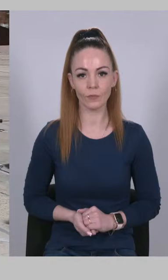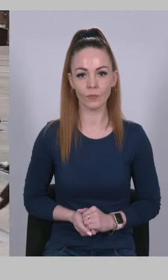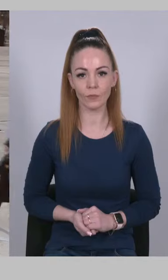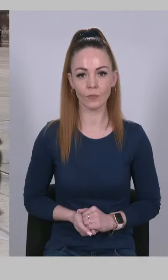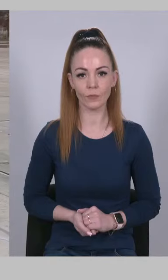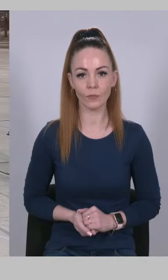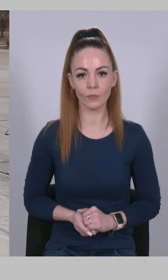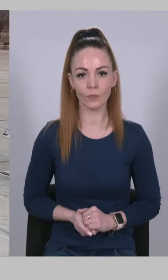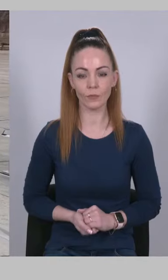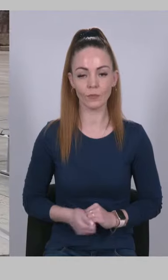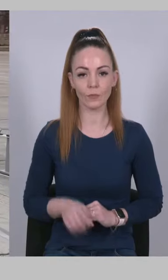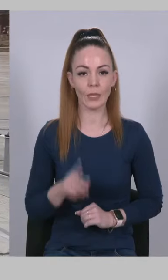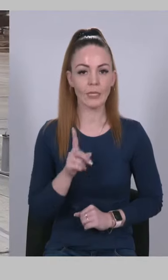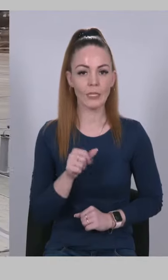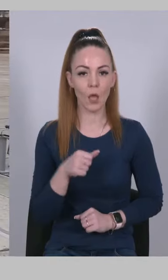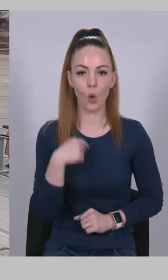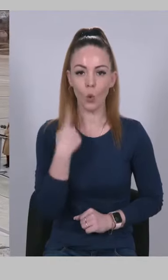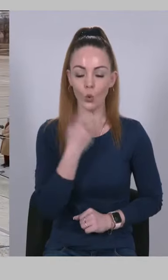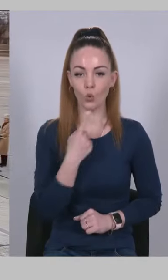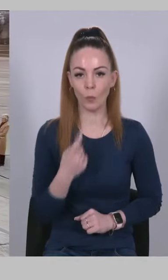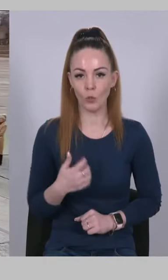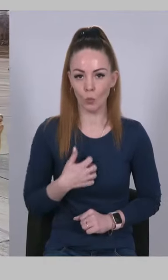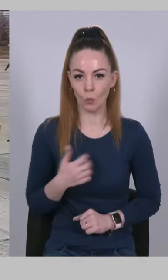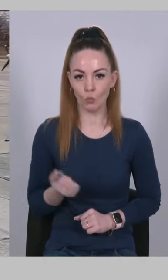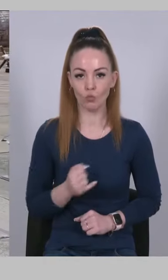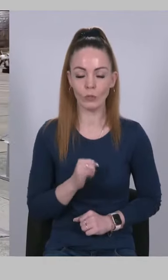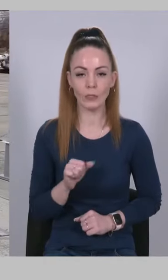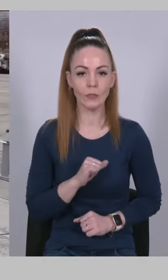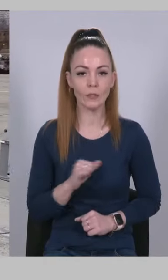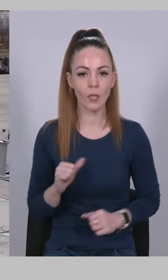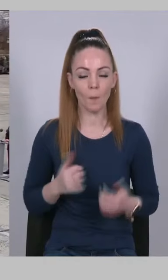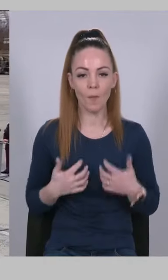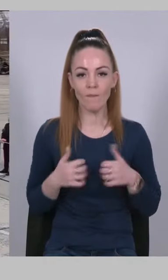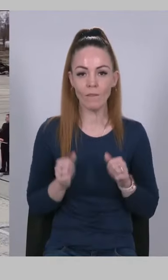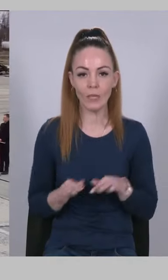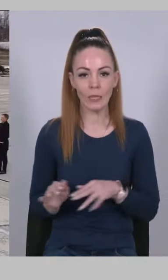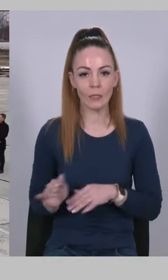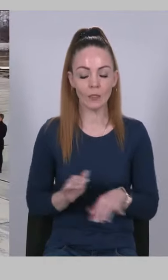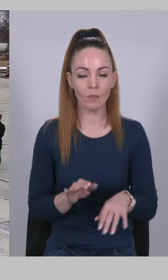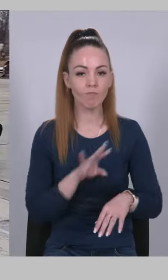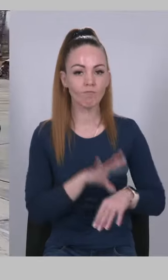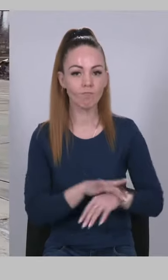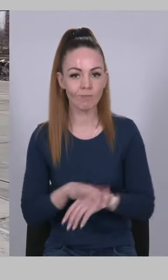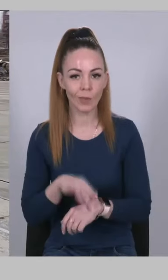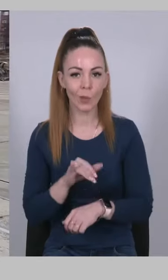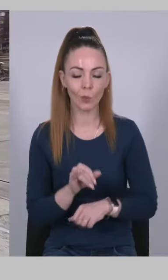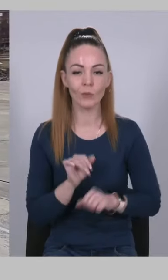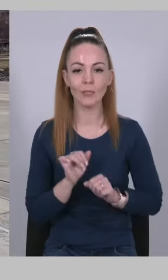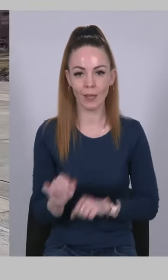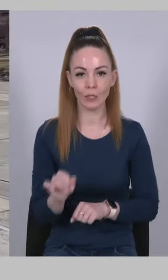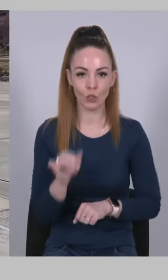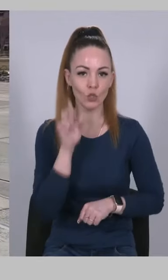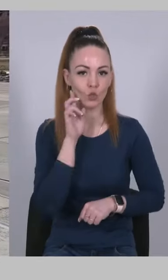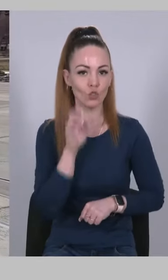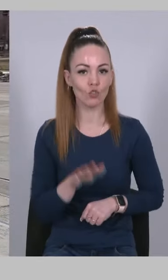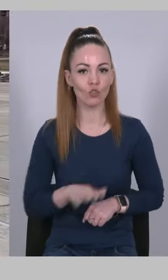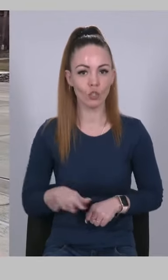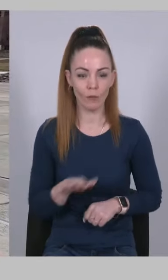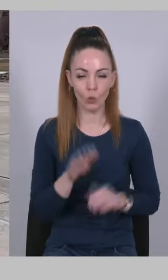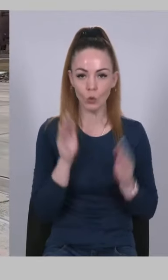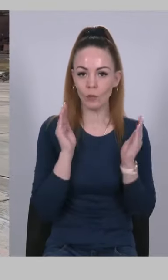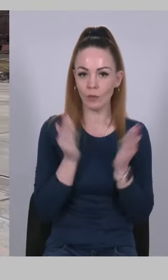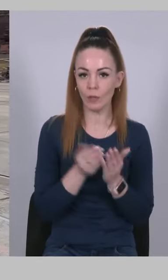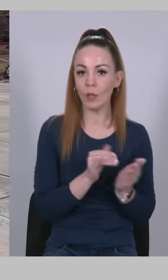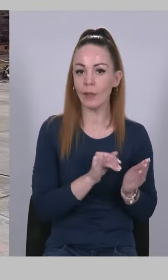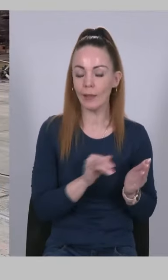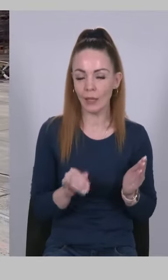За особисту мужність і самовідані дії, виявлені у захисті державного суверенітету